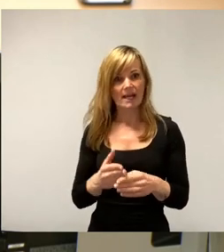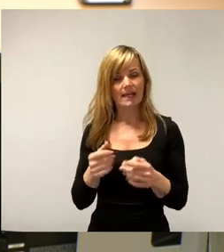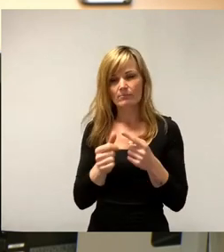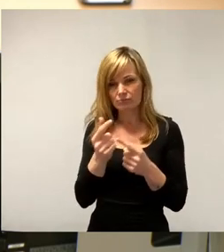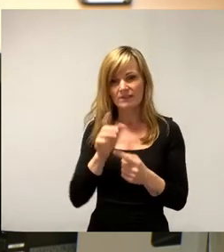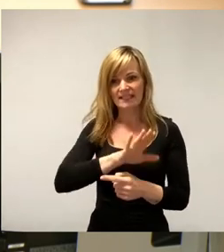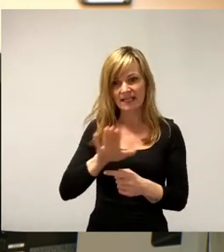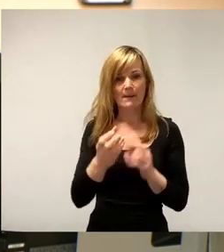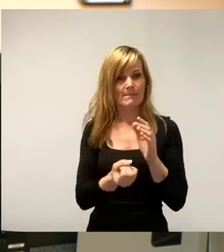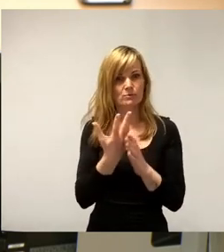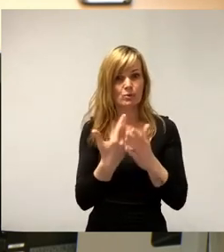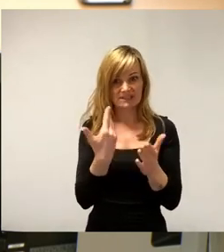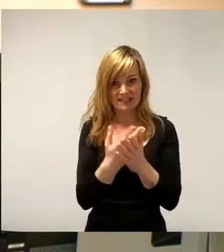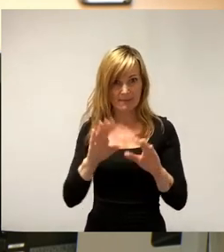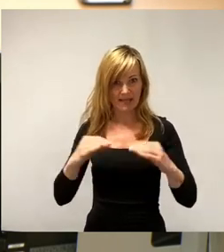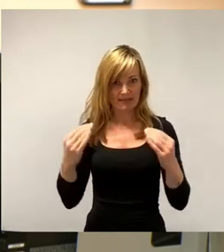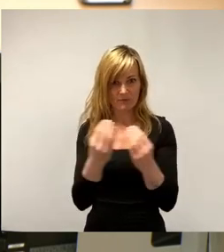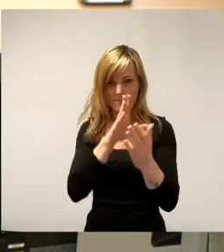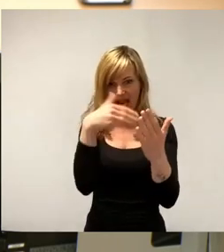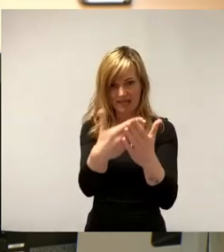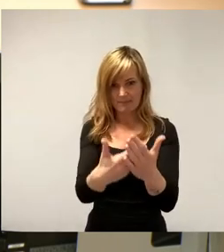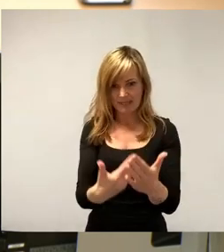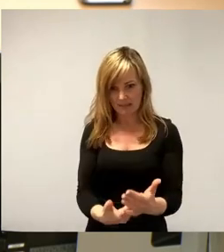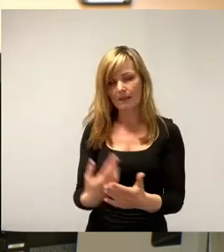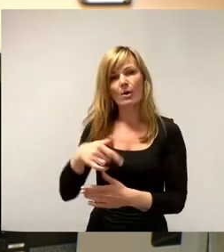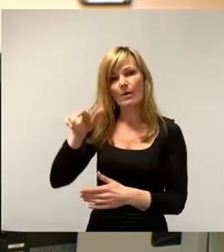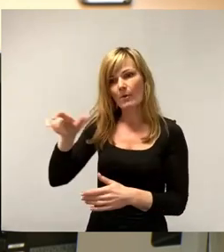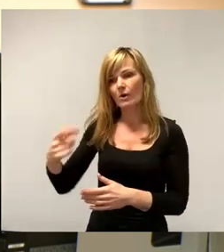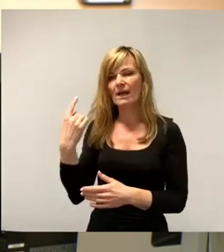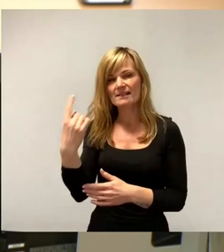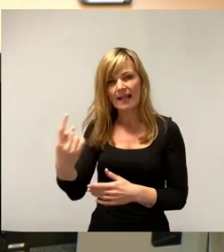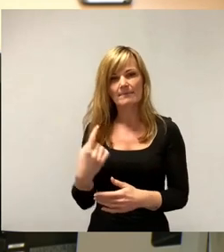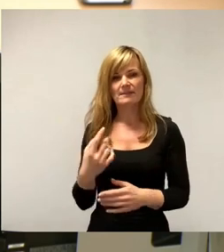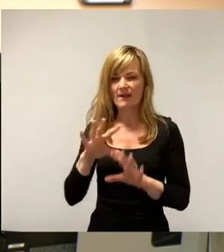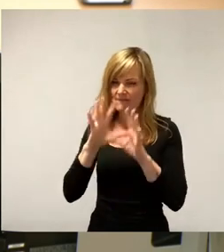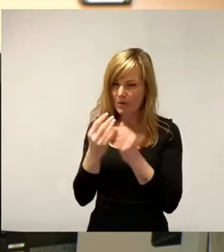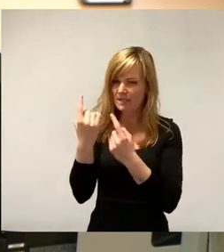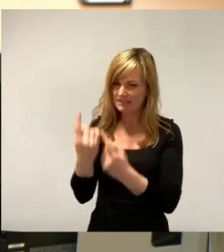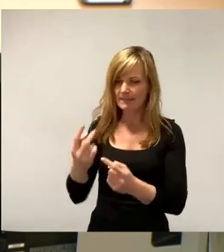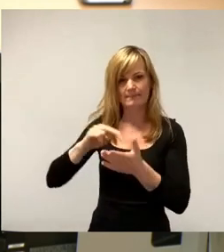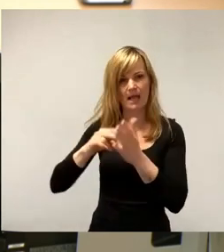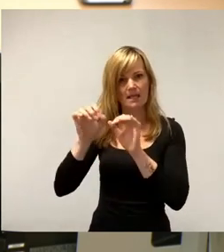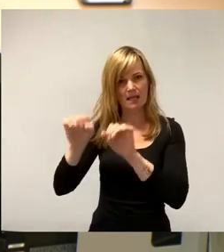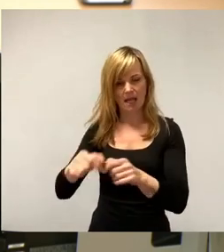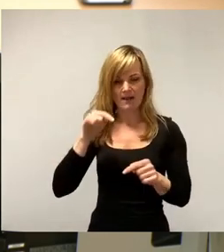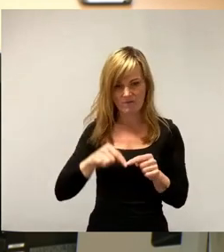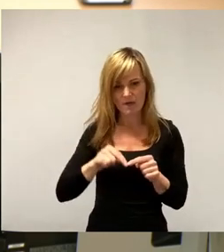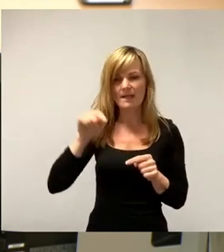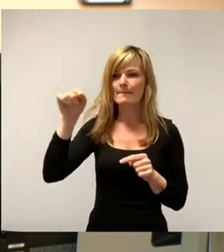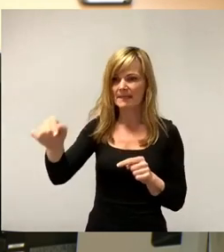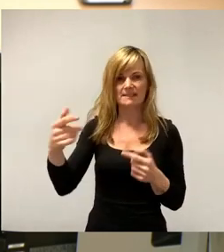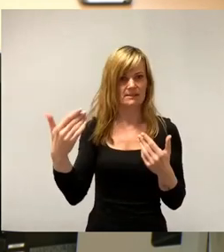anbieten können und so der Bürger seine Fahrt komplett von Haus zu Hause planen kann. Hier ist keinerlei Rede von